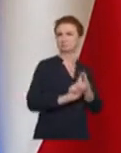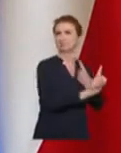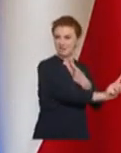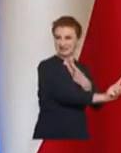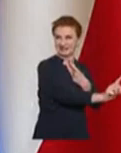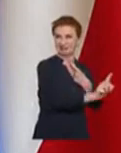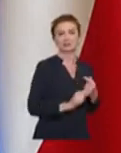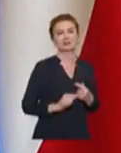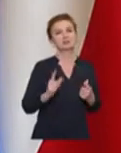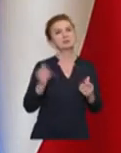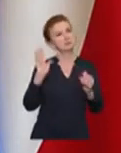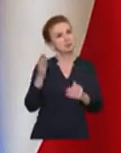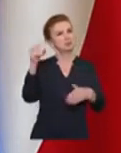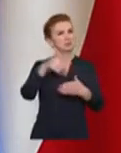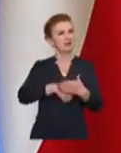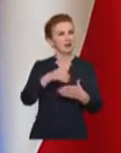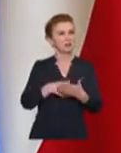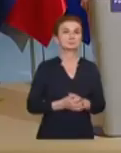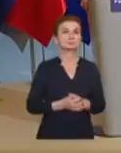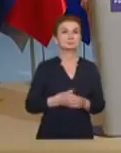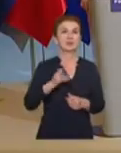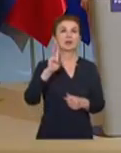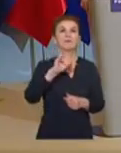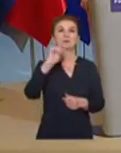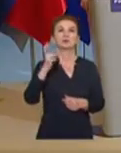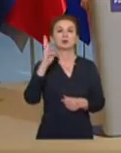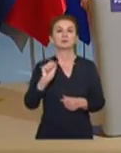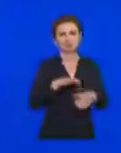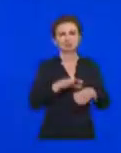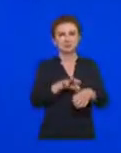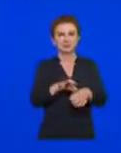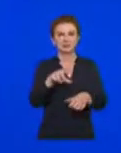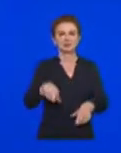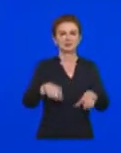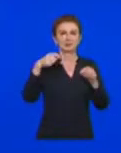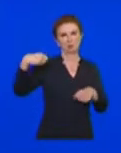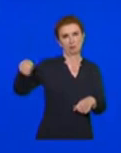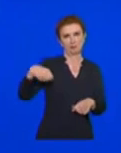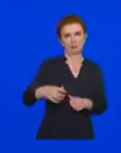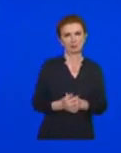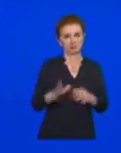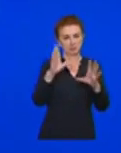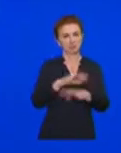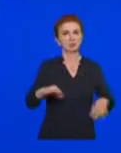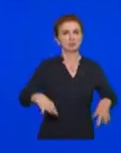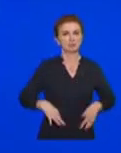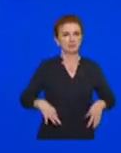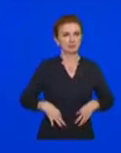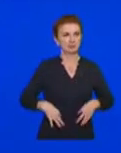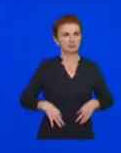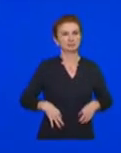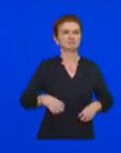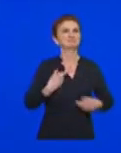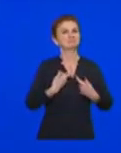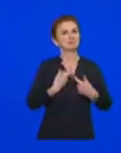nadal będziemy postępować w sposób odpowiedzialny. Jak zapowiedział premier, kolejne etapy odmrażania gospodarki będą ogłaszane